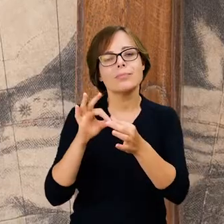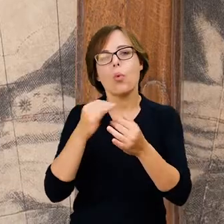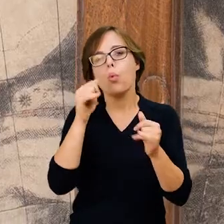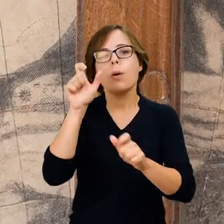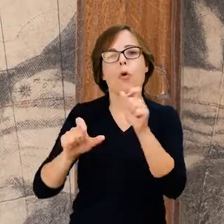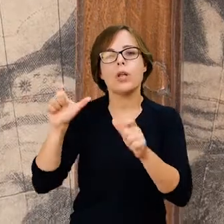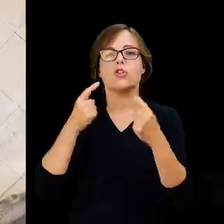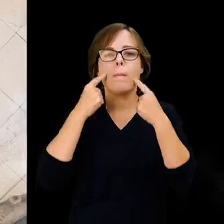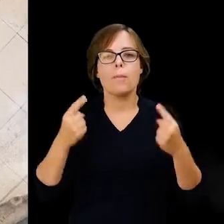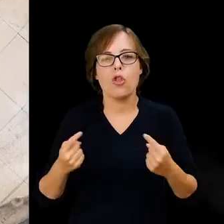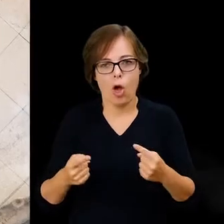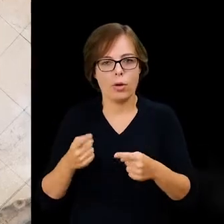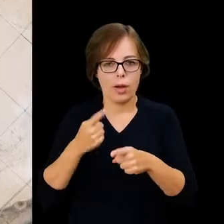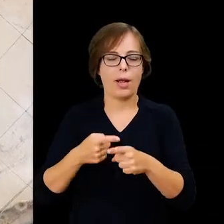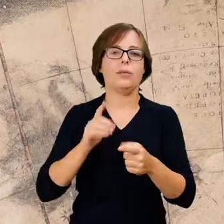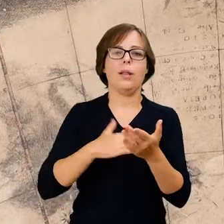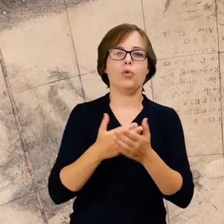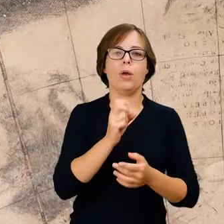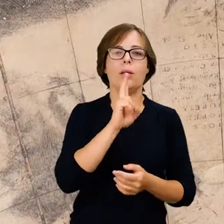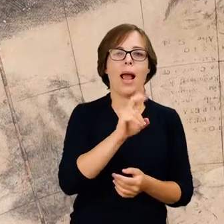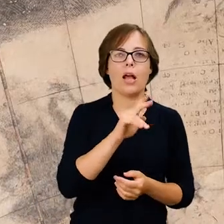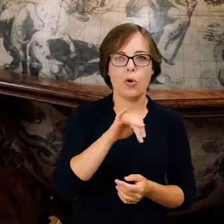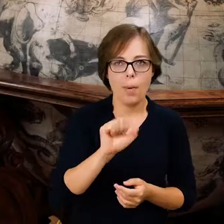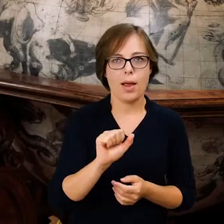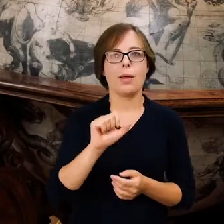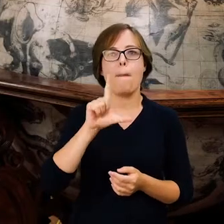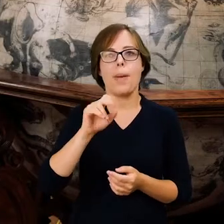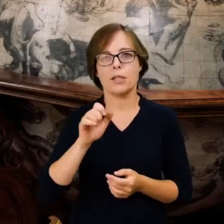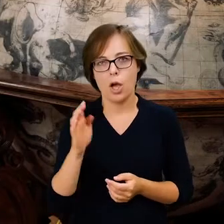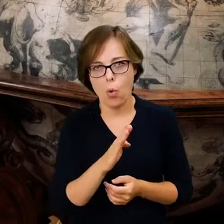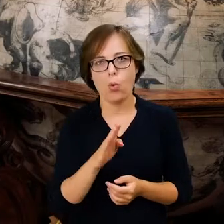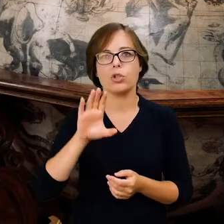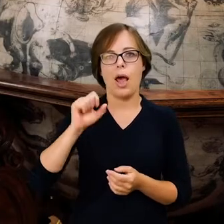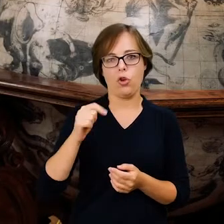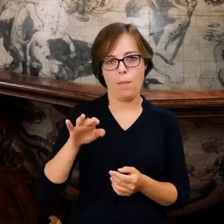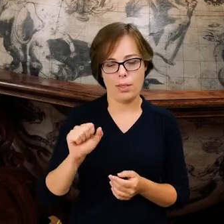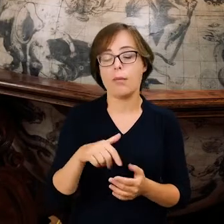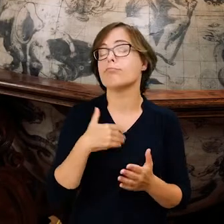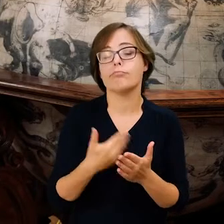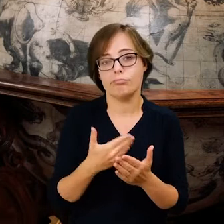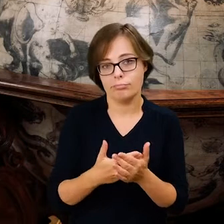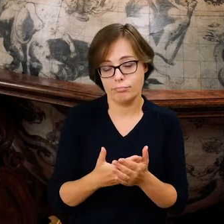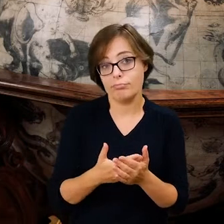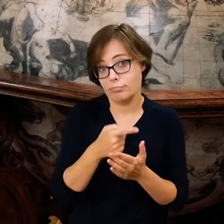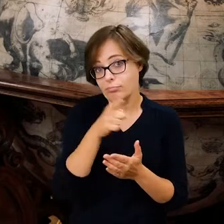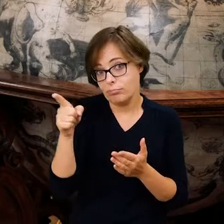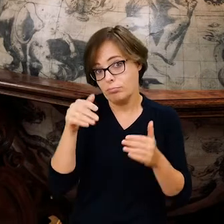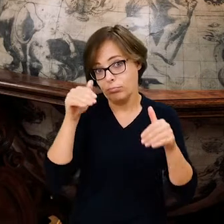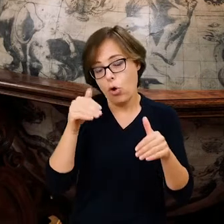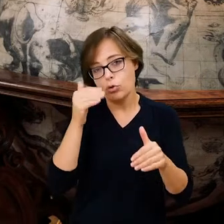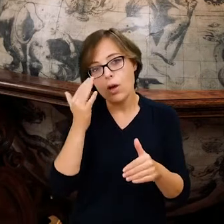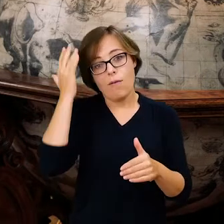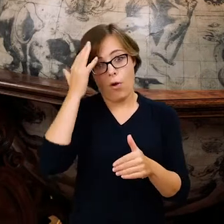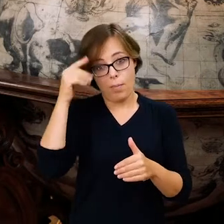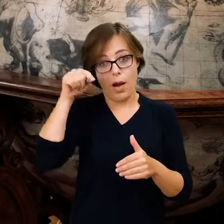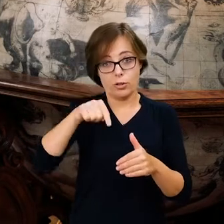gwiazdozbiór Kasiopei, Perseusza, Andromedy. Jest to uzasadnione w momencie, kiedy sobie uzmysłowimy, że na